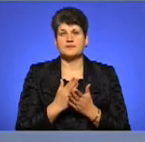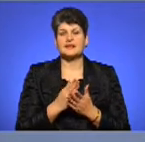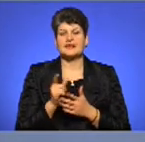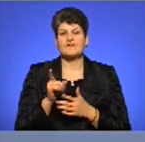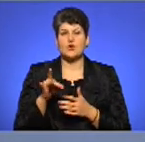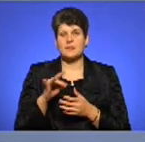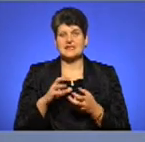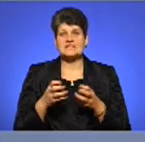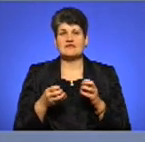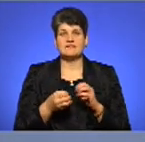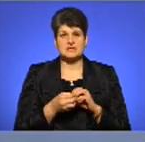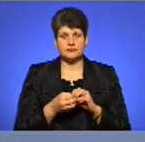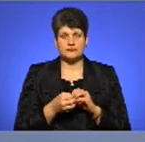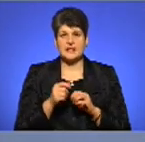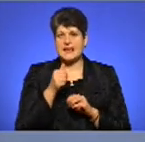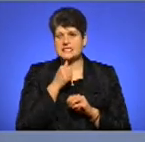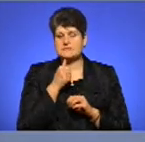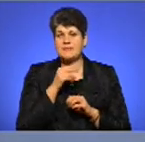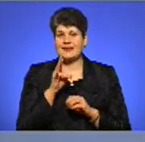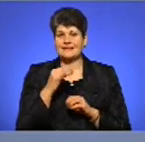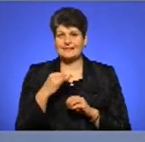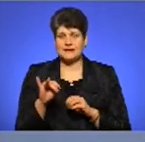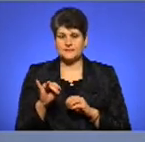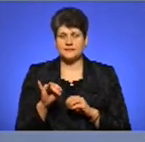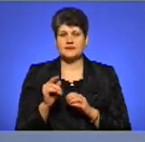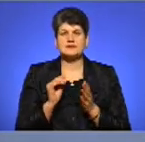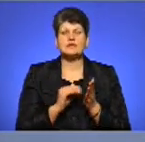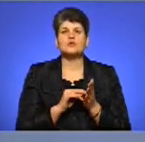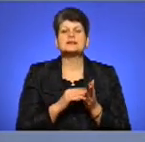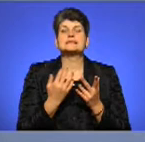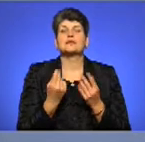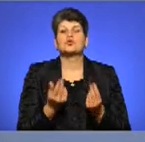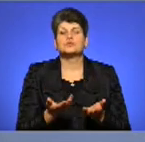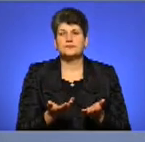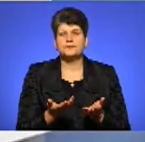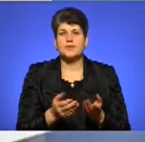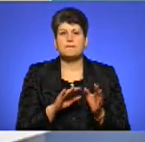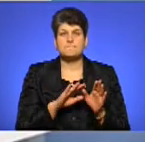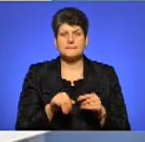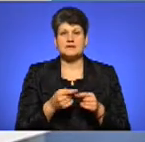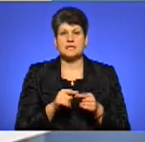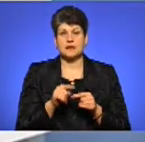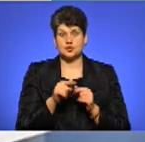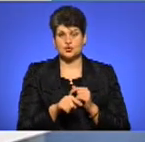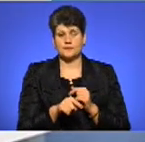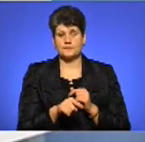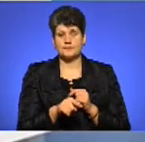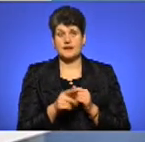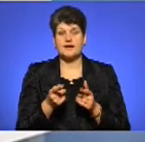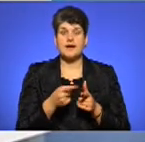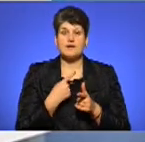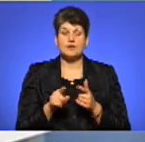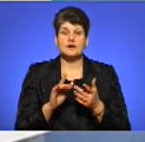тобто експертний. Експерт там встановлює, скільки вона коштує. Після цього або інтернет